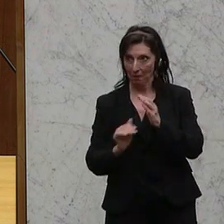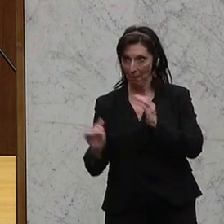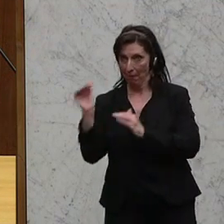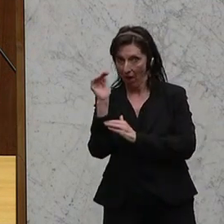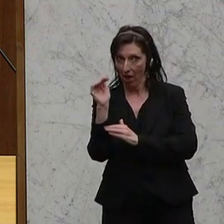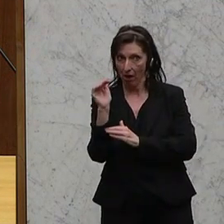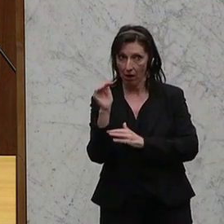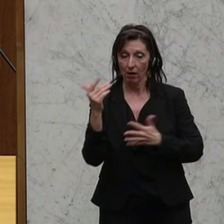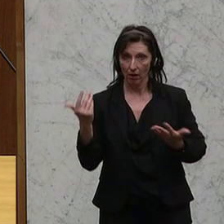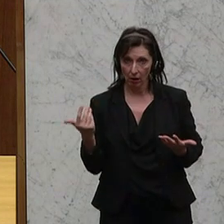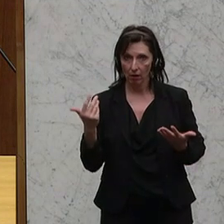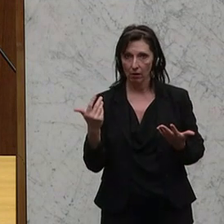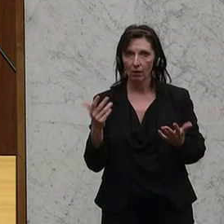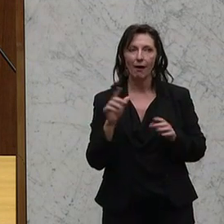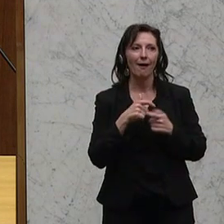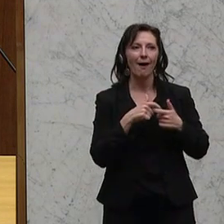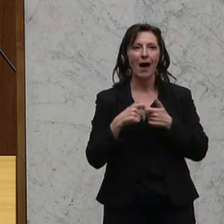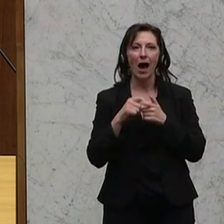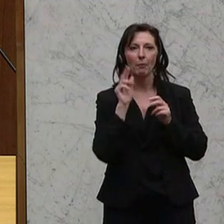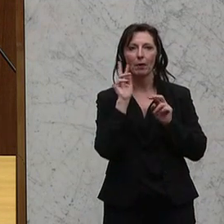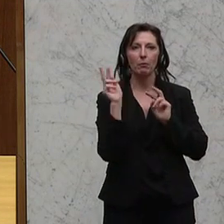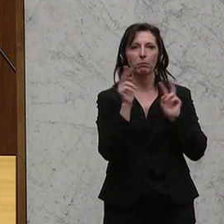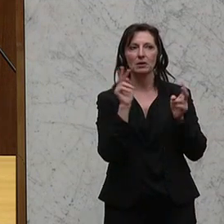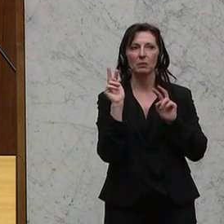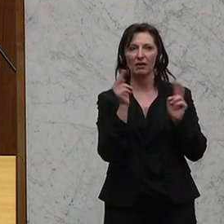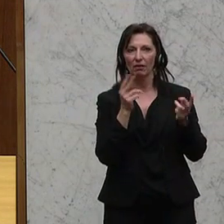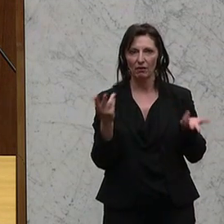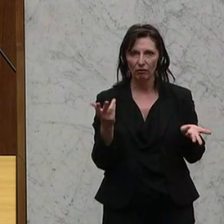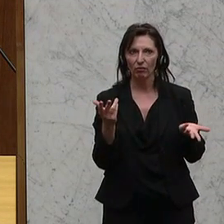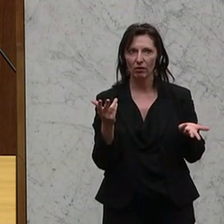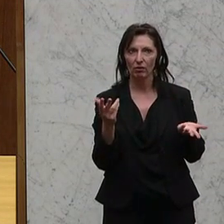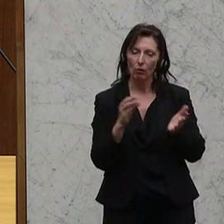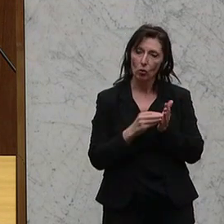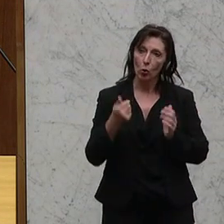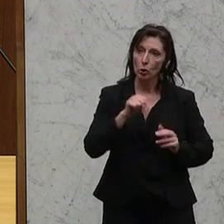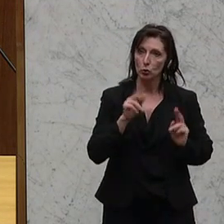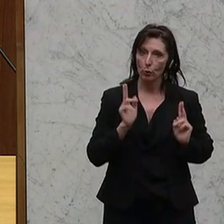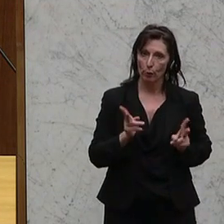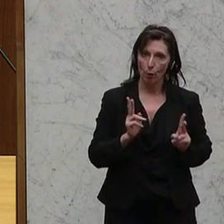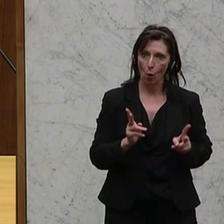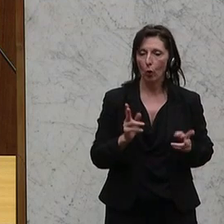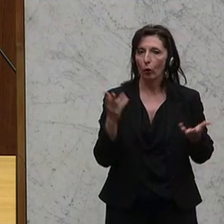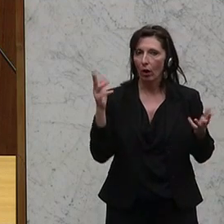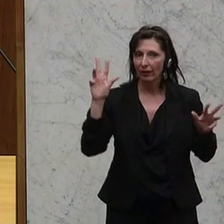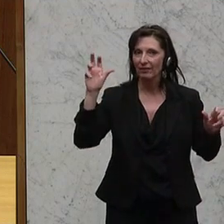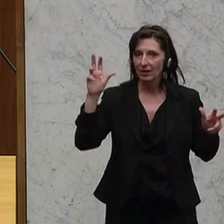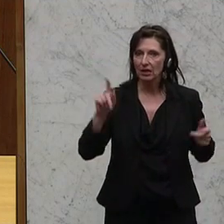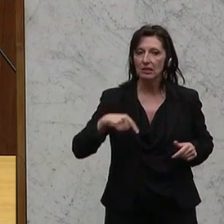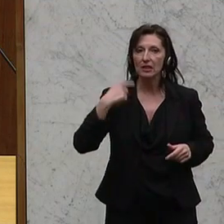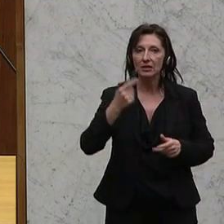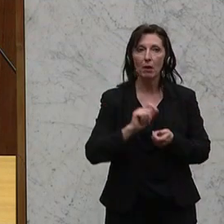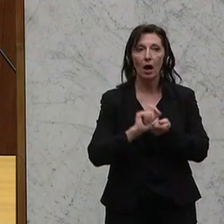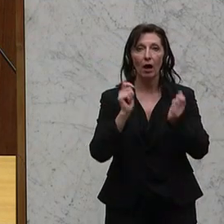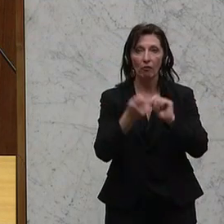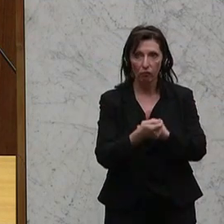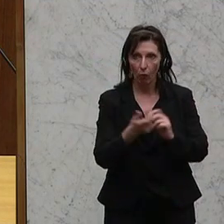natürlich jeweils, aber je nach Sichtweise seiner Gerechtigkeitsvorstellungen, eine zusätzliche Möglichkeit, quasi mit der nächsten Reform,